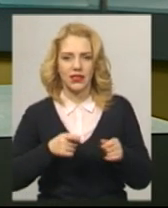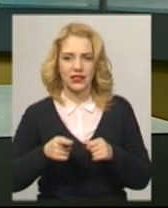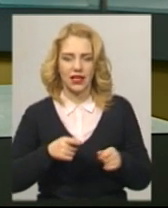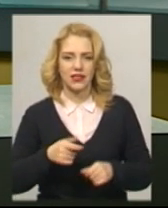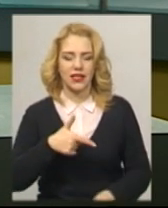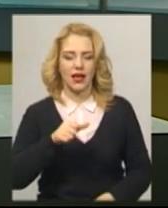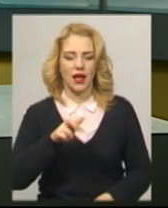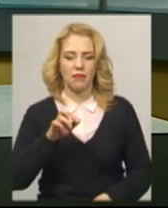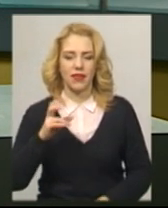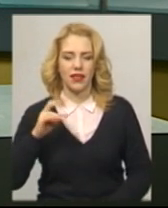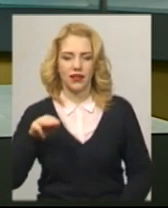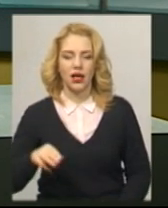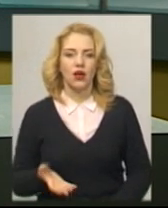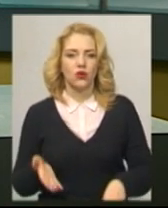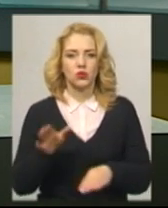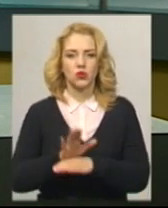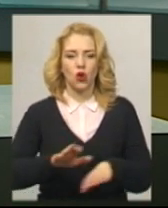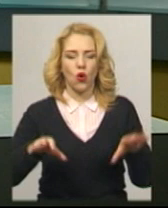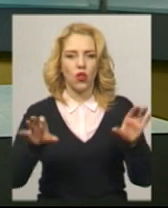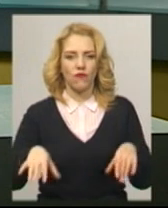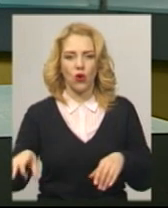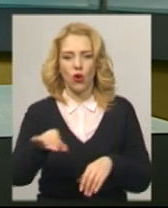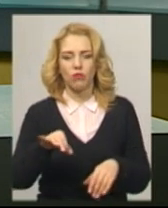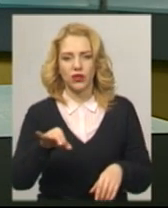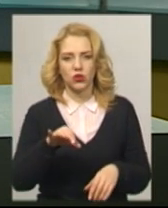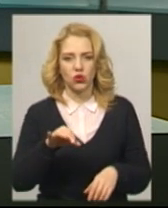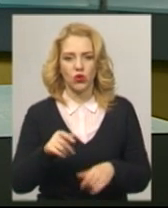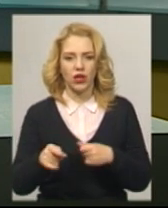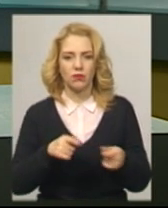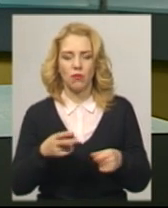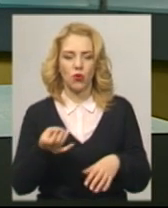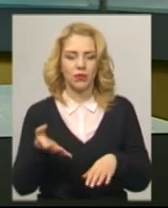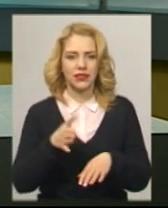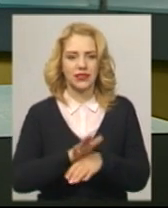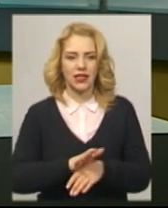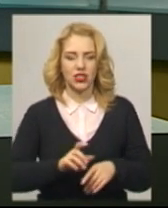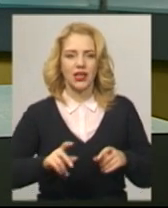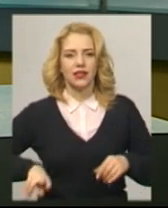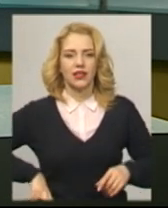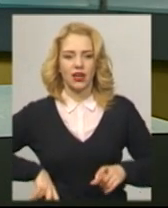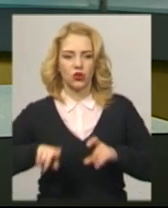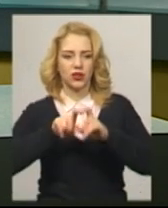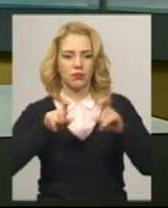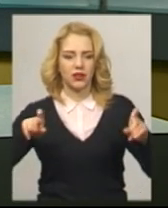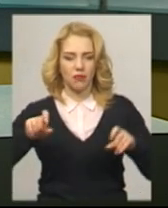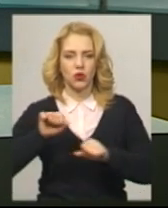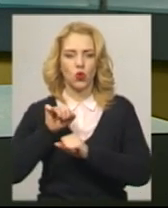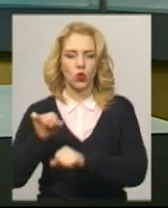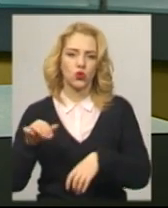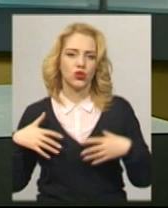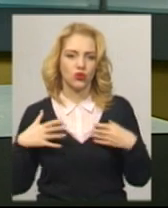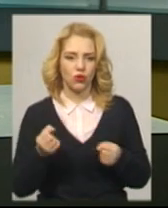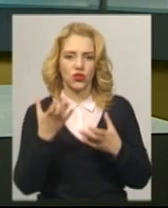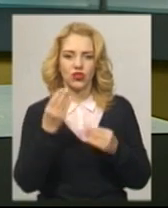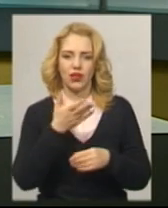Розпорядження голови обласної адміністрації про призначення Олександра Худенка директором департаменту охорони здоров'я ще немає. Воно буде видане